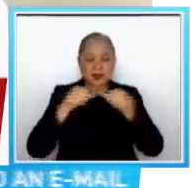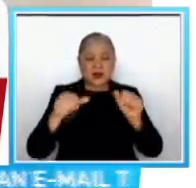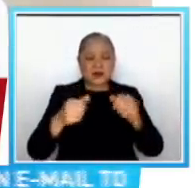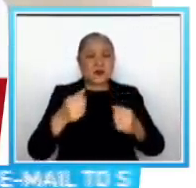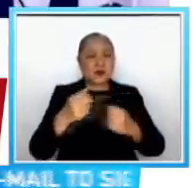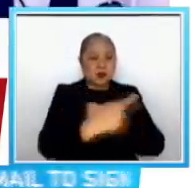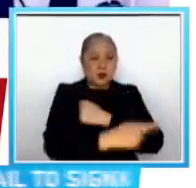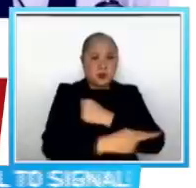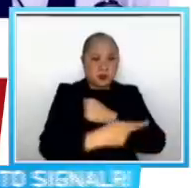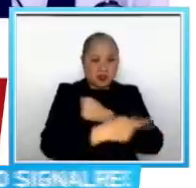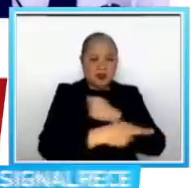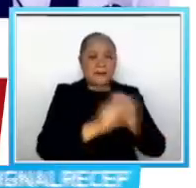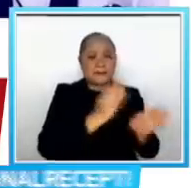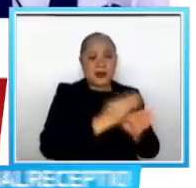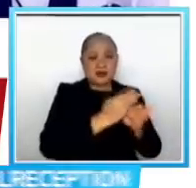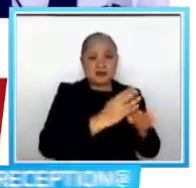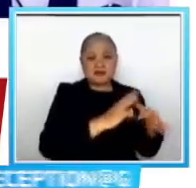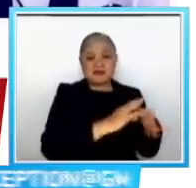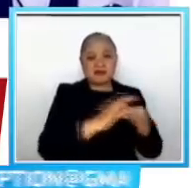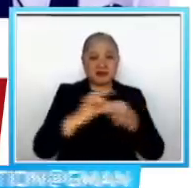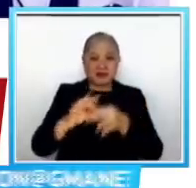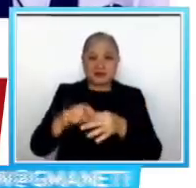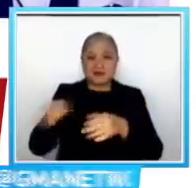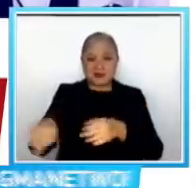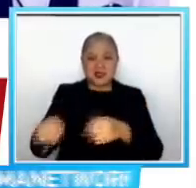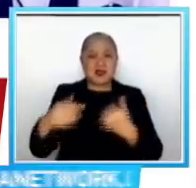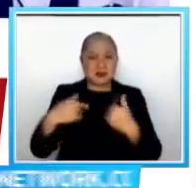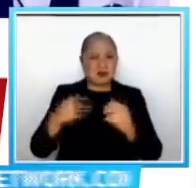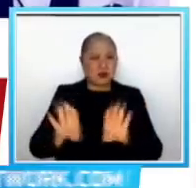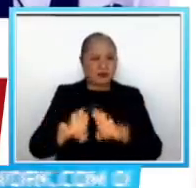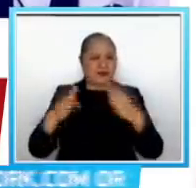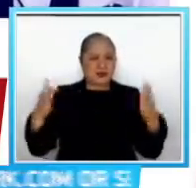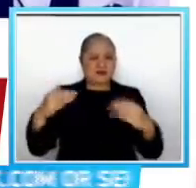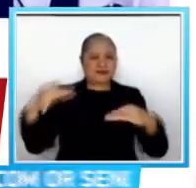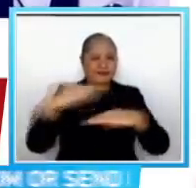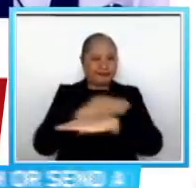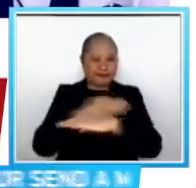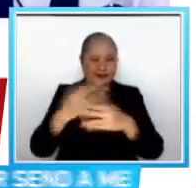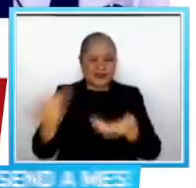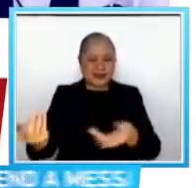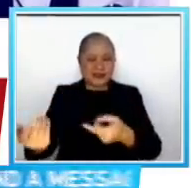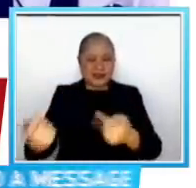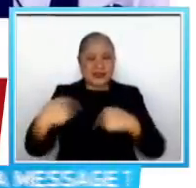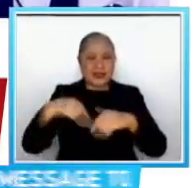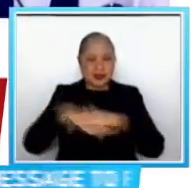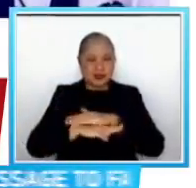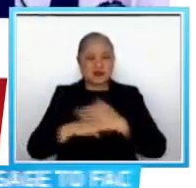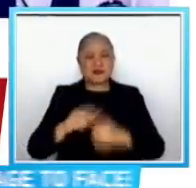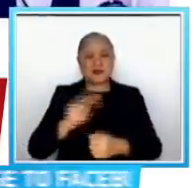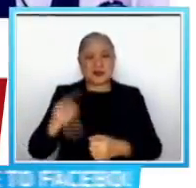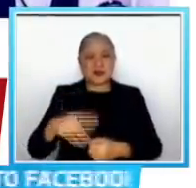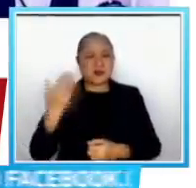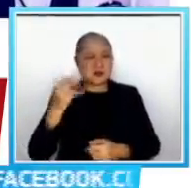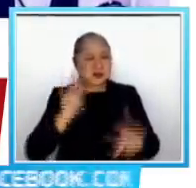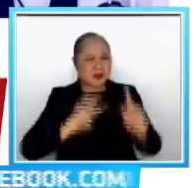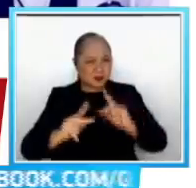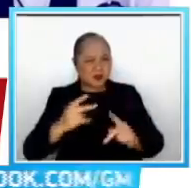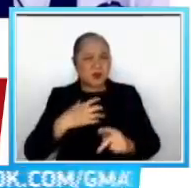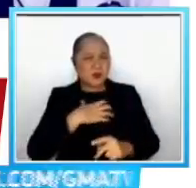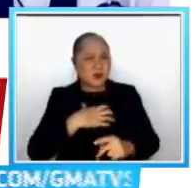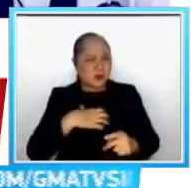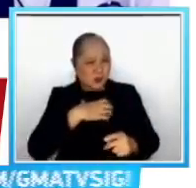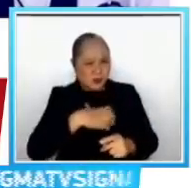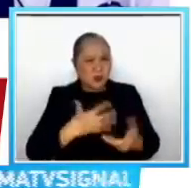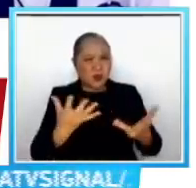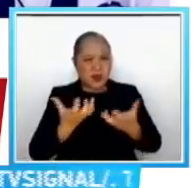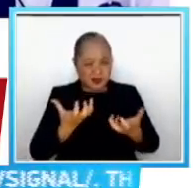ay bukas na po Dahil po ito sa, yung clamor din po ng publiko na kailangan na din